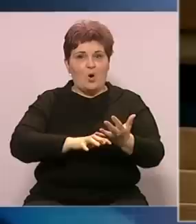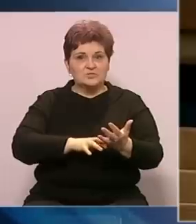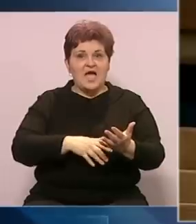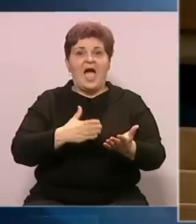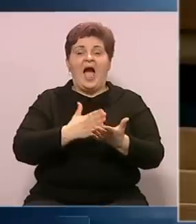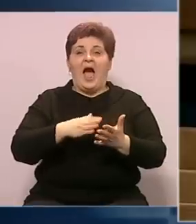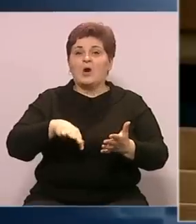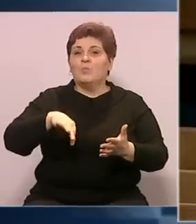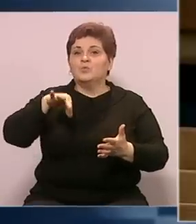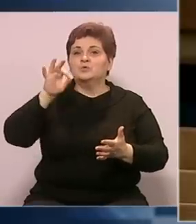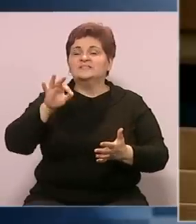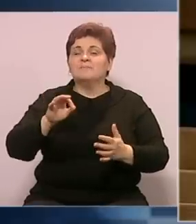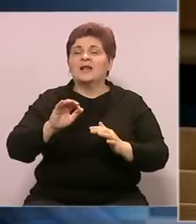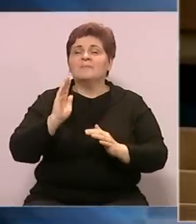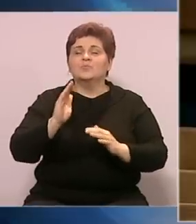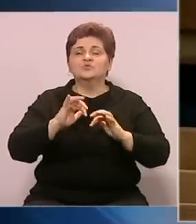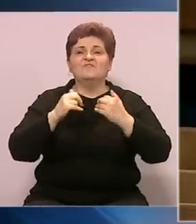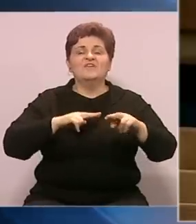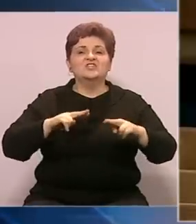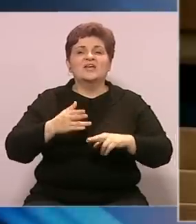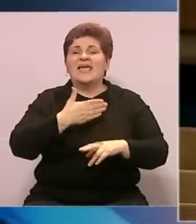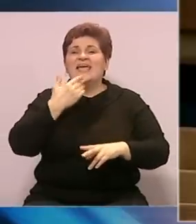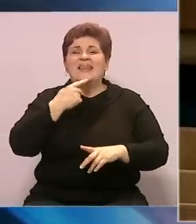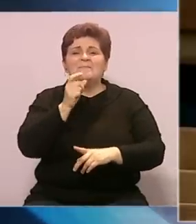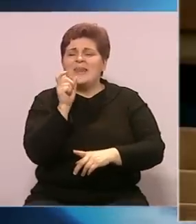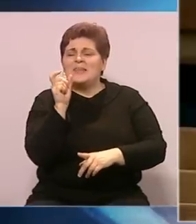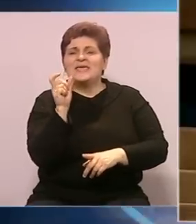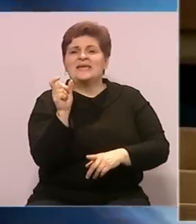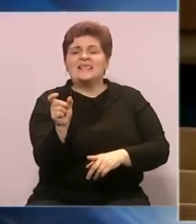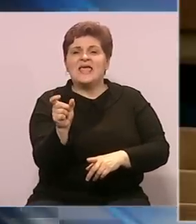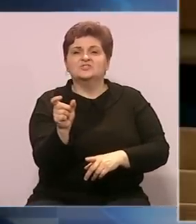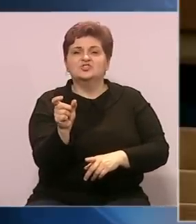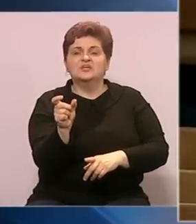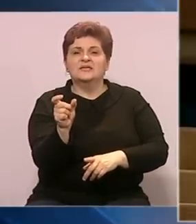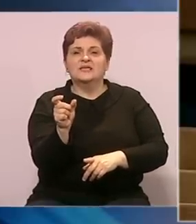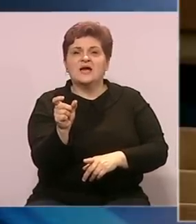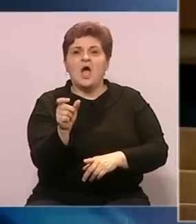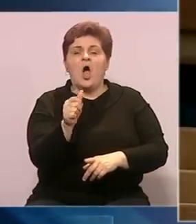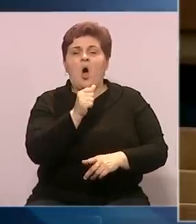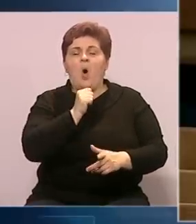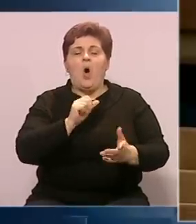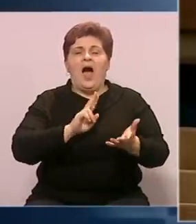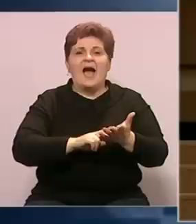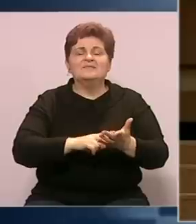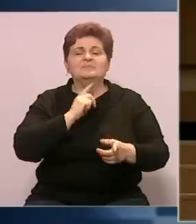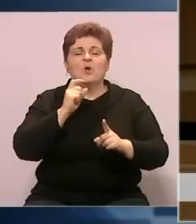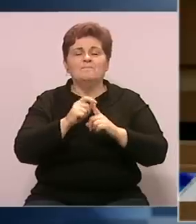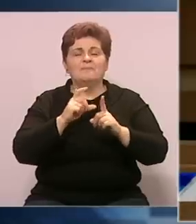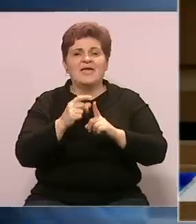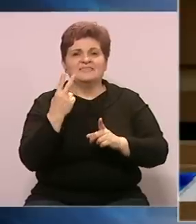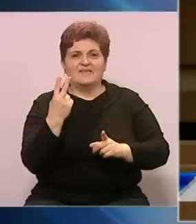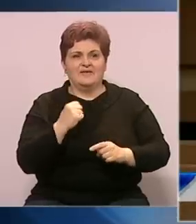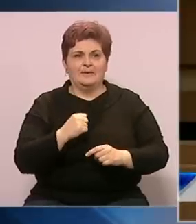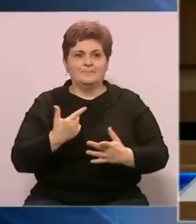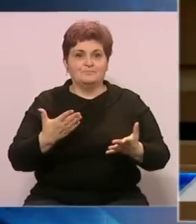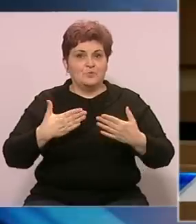bude izabran budući savjet ministara, nema niti riječ o akcijizama i o PDV-u? Koliko je